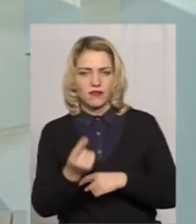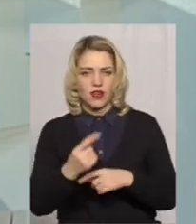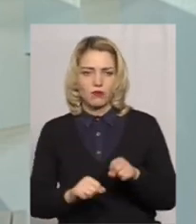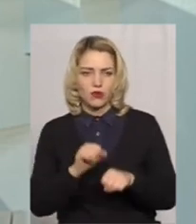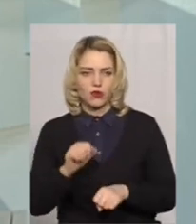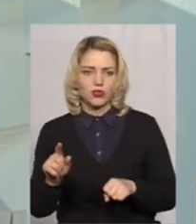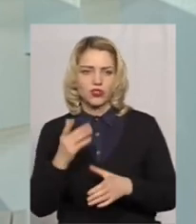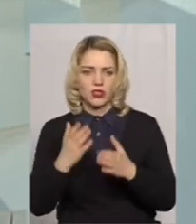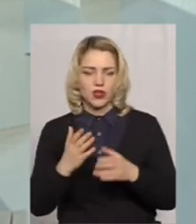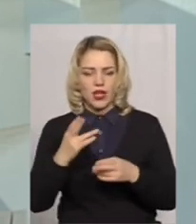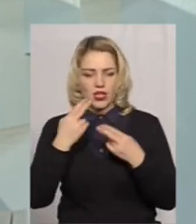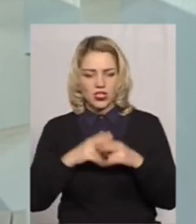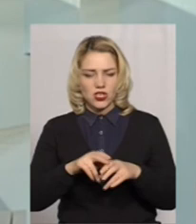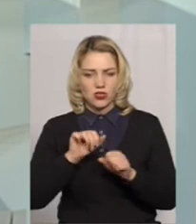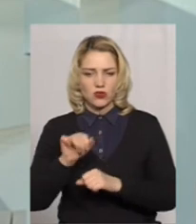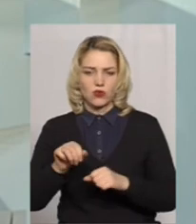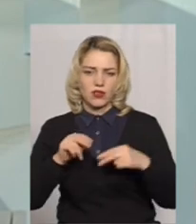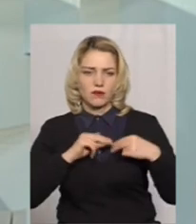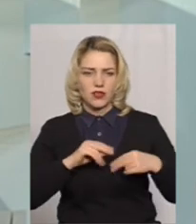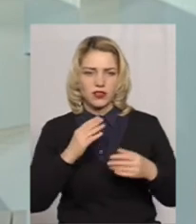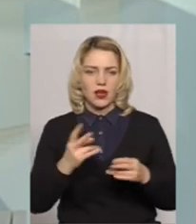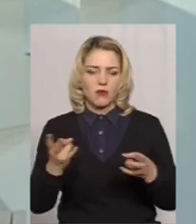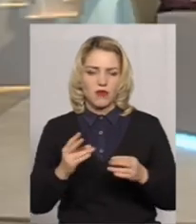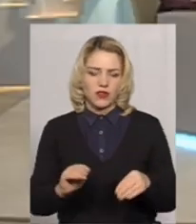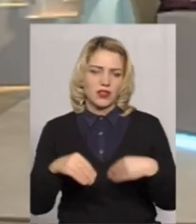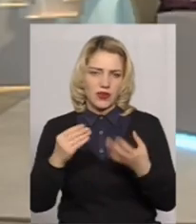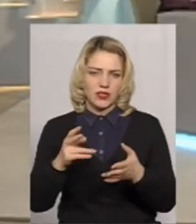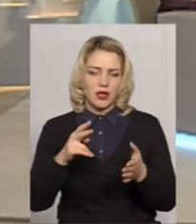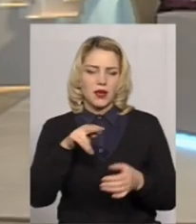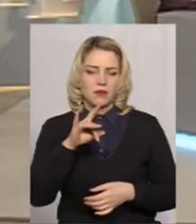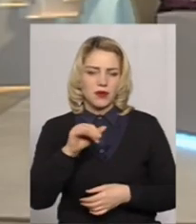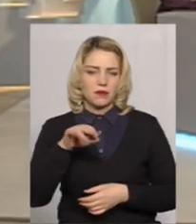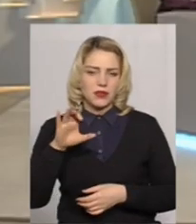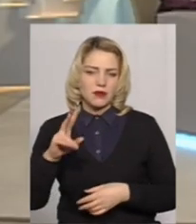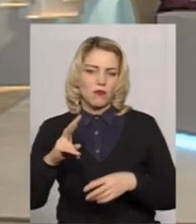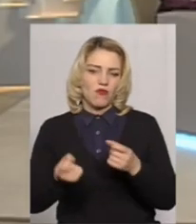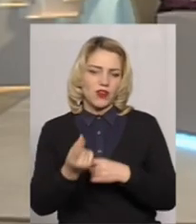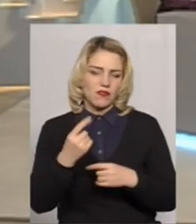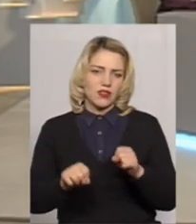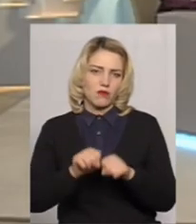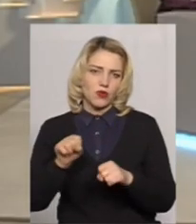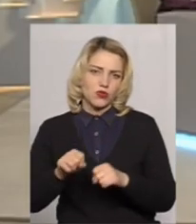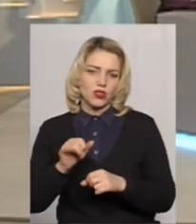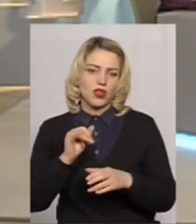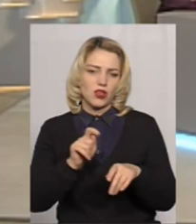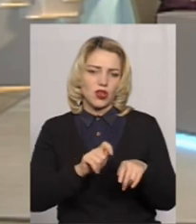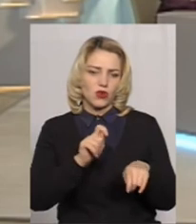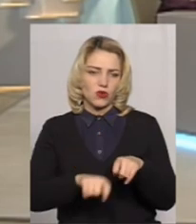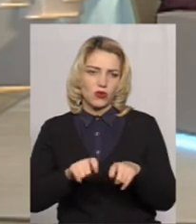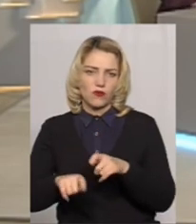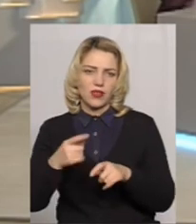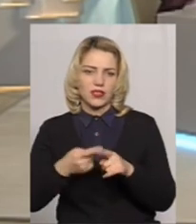інженера з охорони праці мають право видавати також приписи про виявлені порушення і контролювати їх усунення.